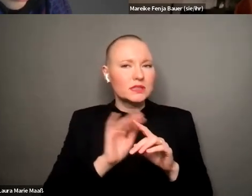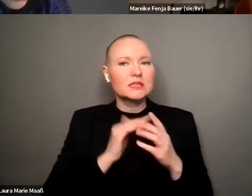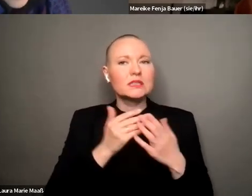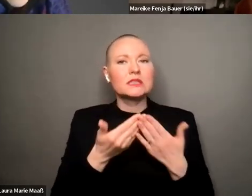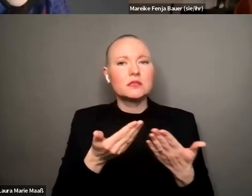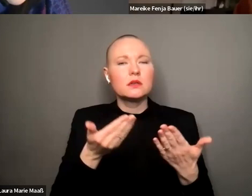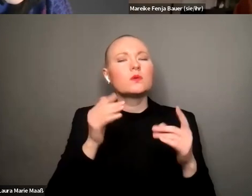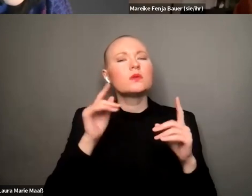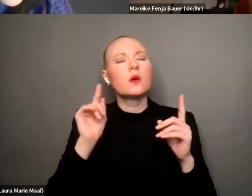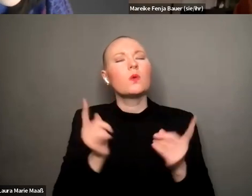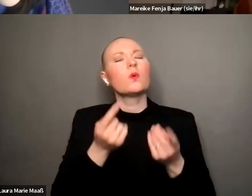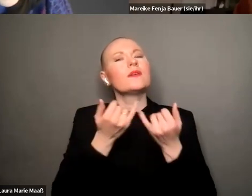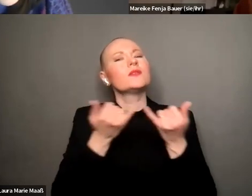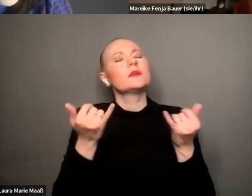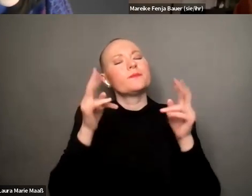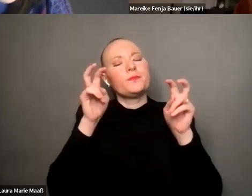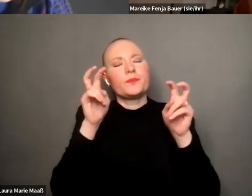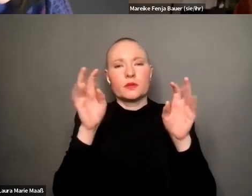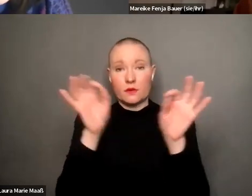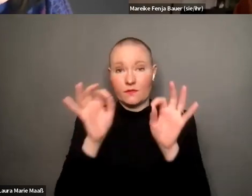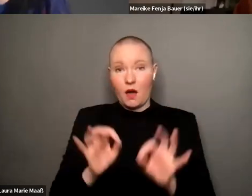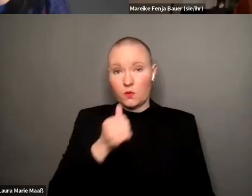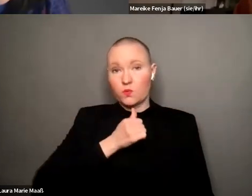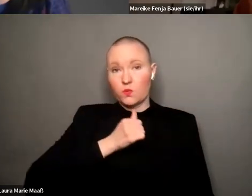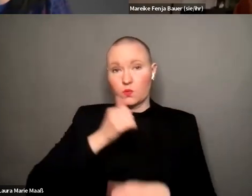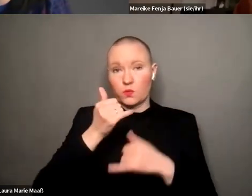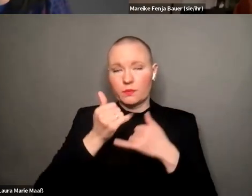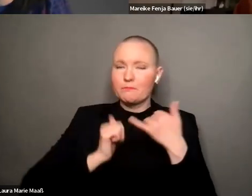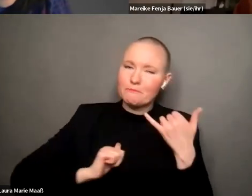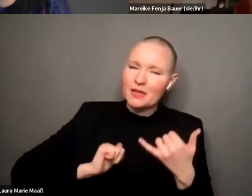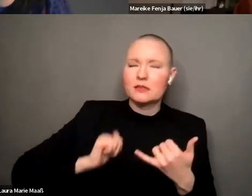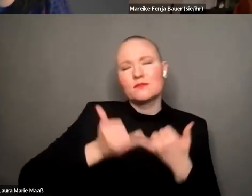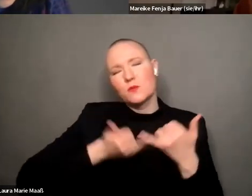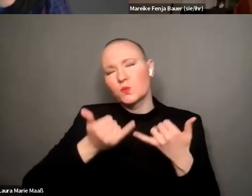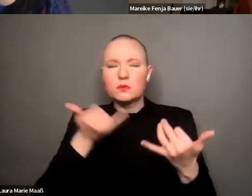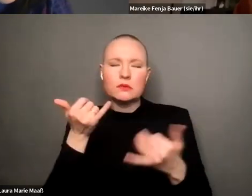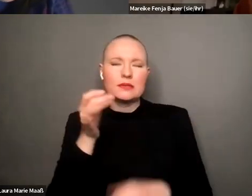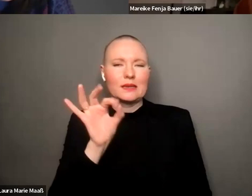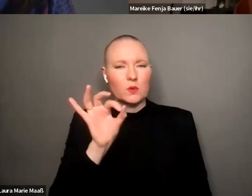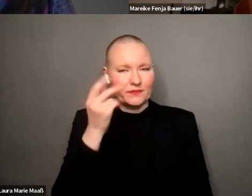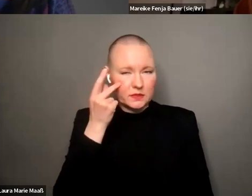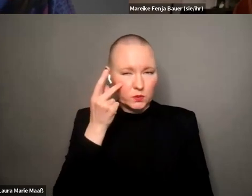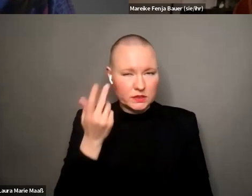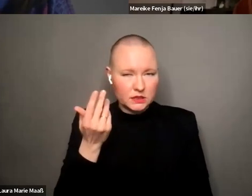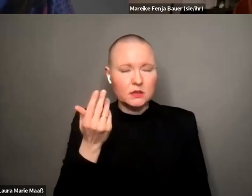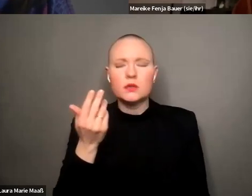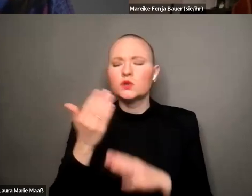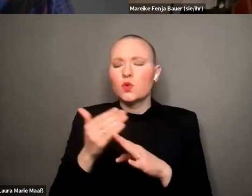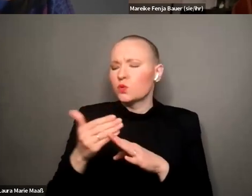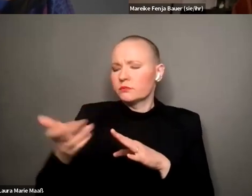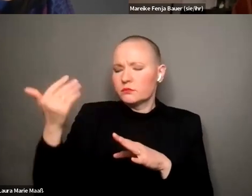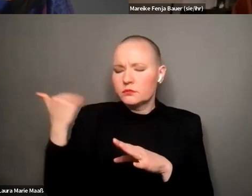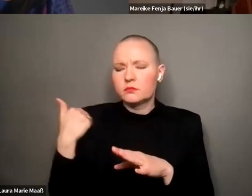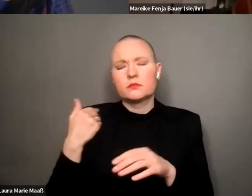für junge mädchen auf tik tok also so ein bisschen kam das ja jetzt schon aus immer wieder dass das